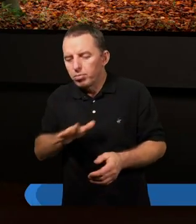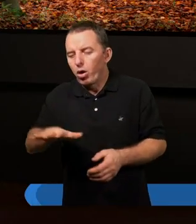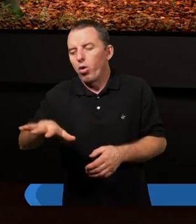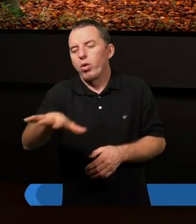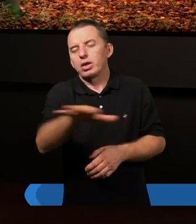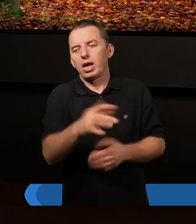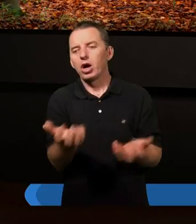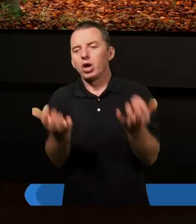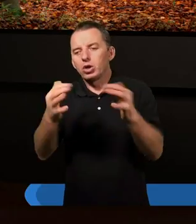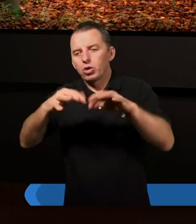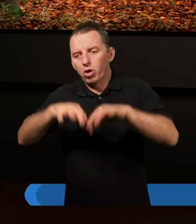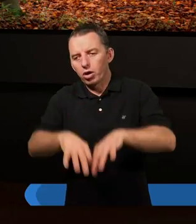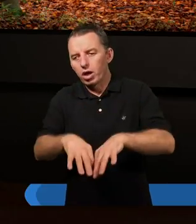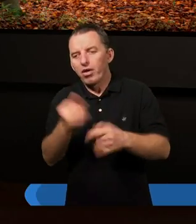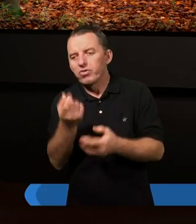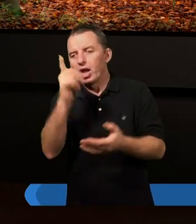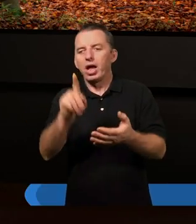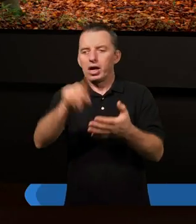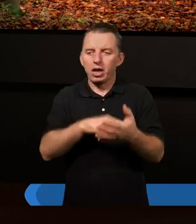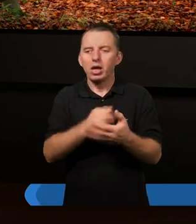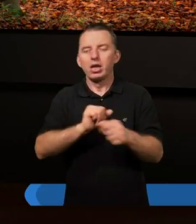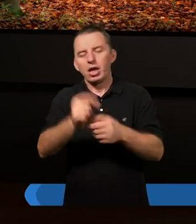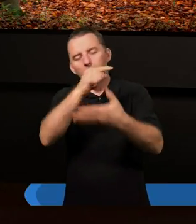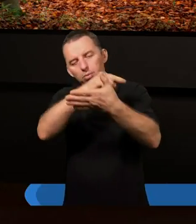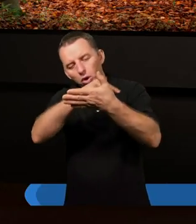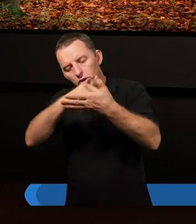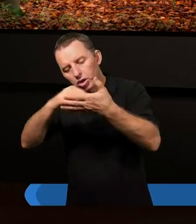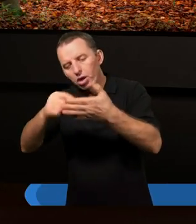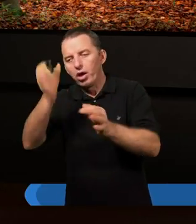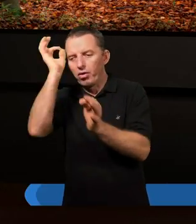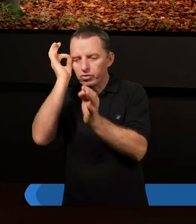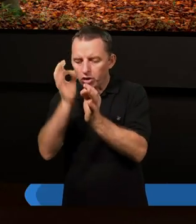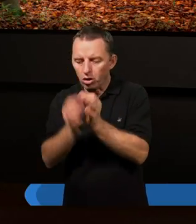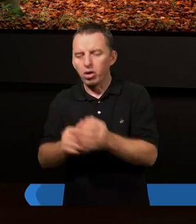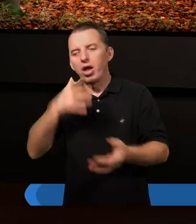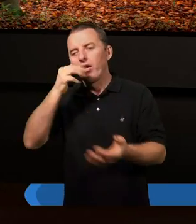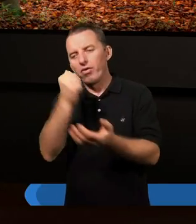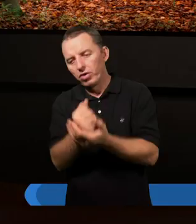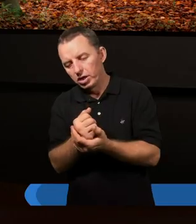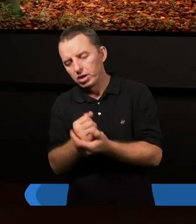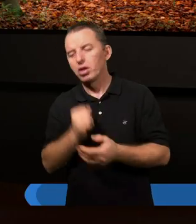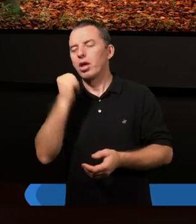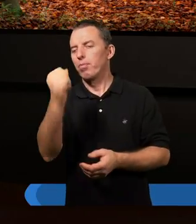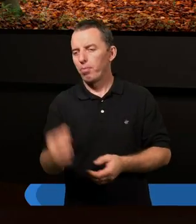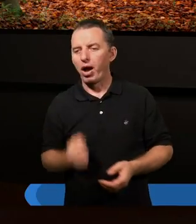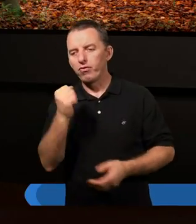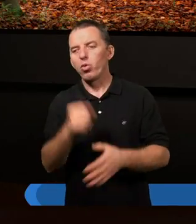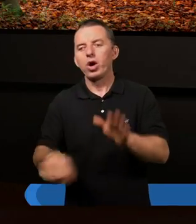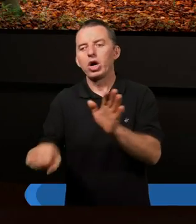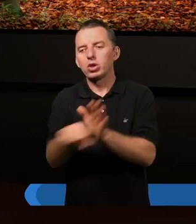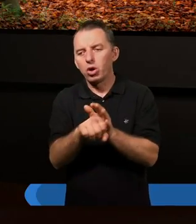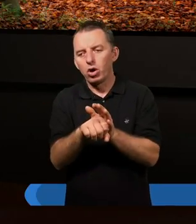zgromadzenia, jak to wiele razy jest podkreślone, a szczególnie w liście apostoła Pawła do